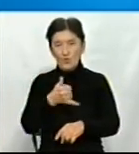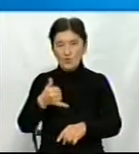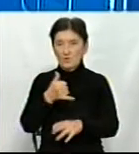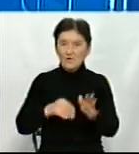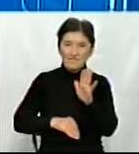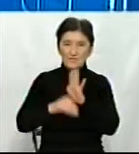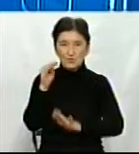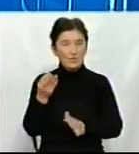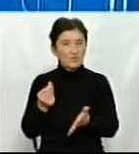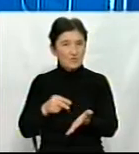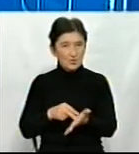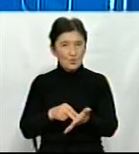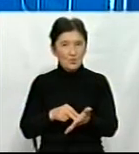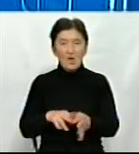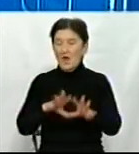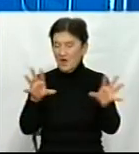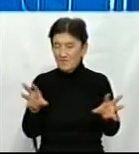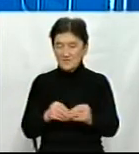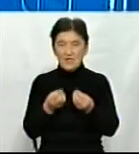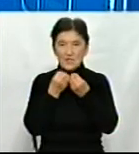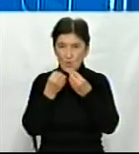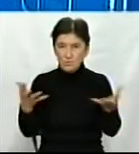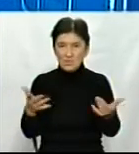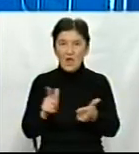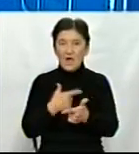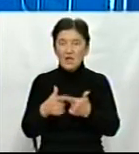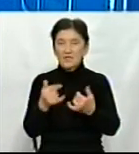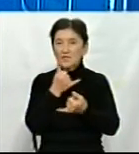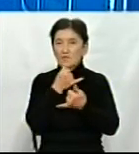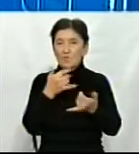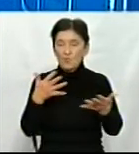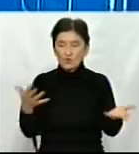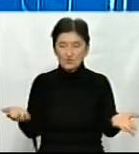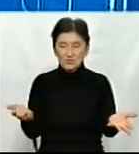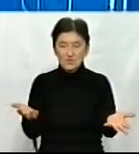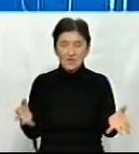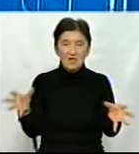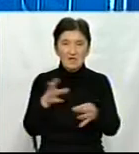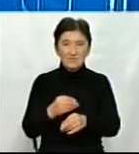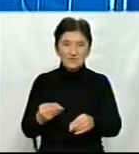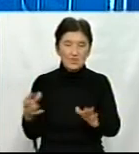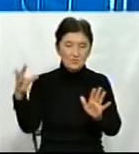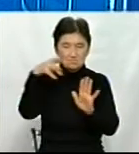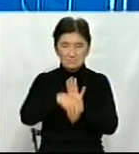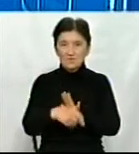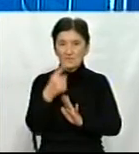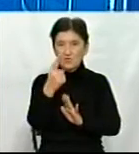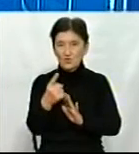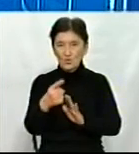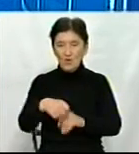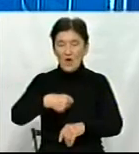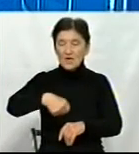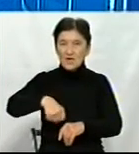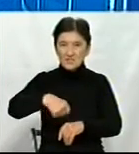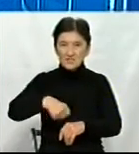ціною, маржинальна культура. Це все добре. Але не можна все, як би мовити, складати, кажуть, в одну корзину. Ну от треба